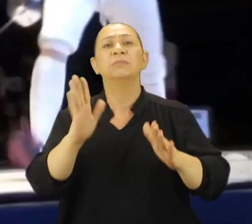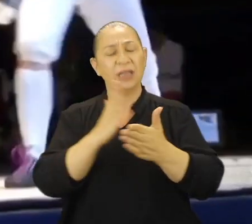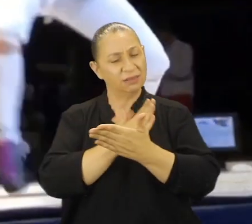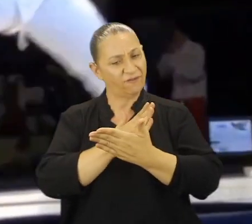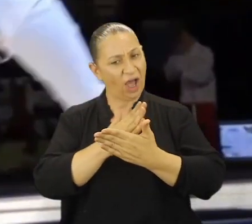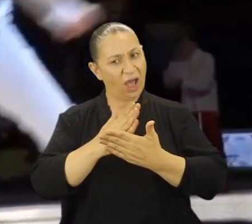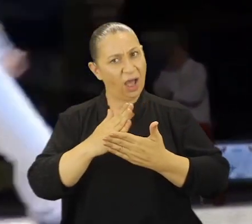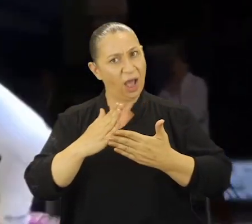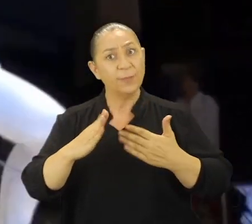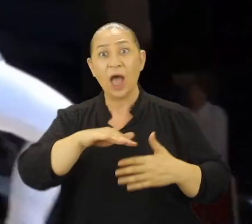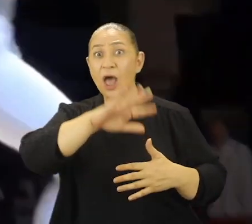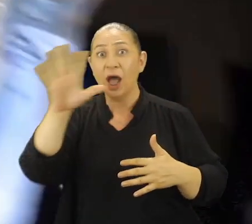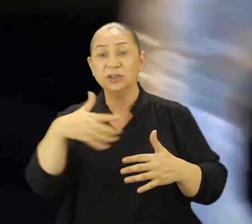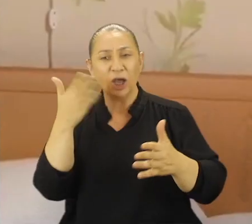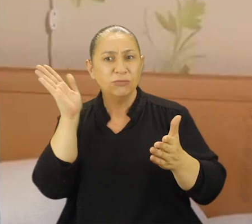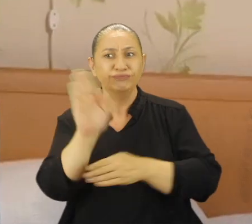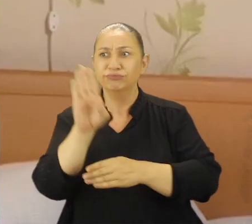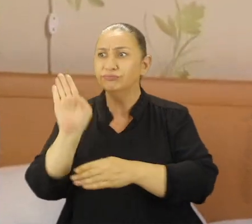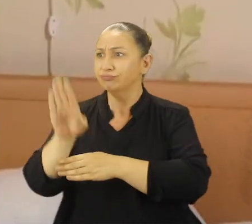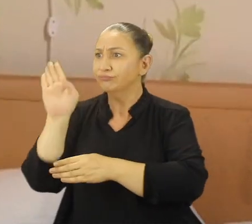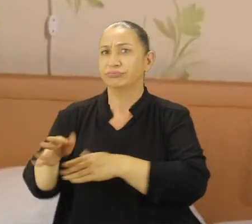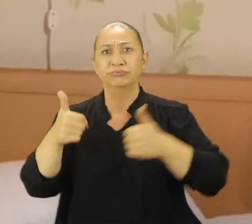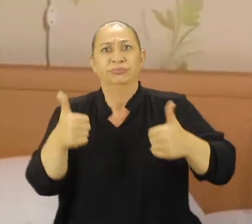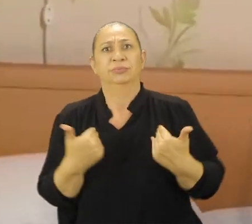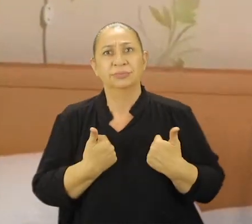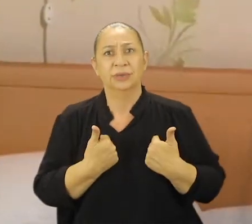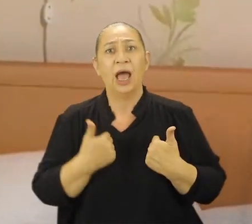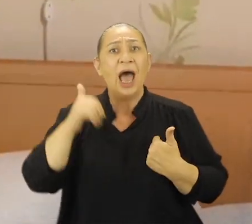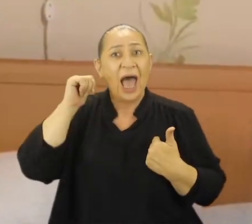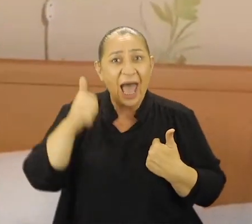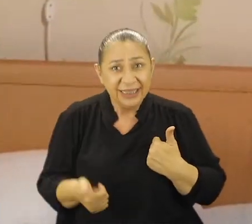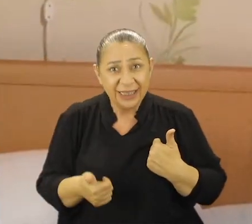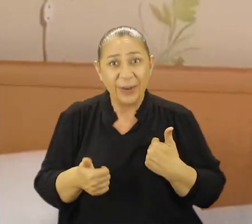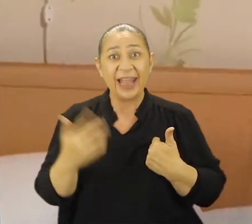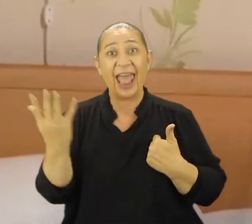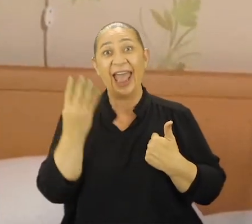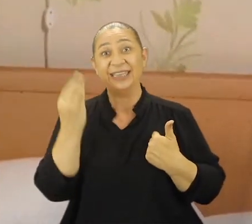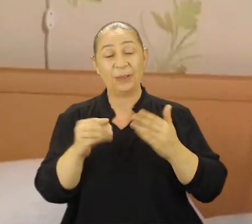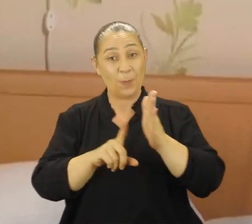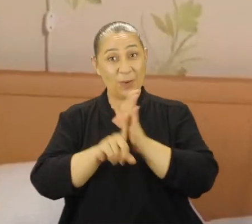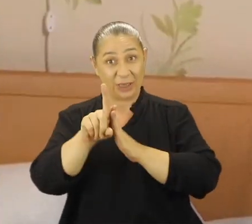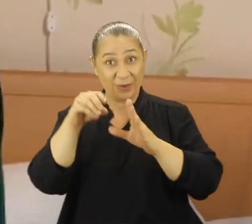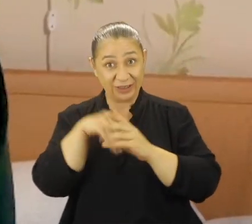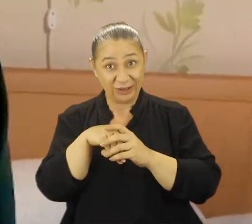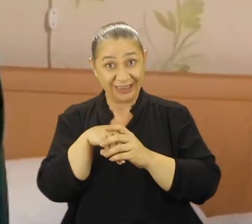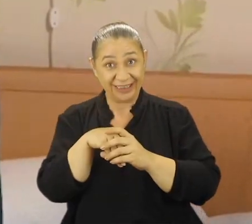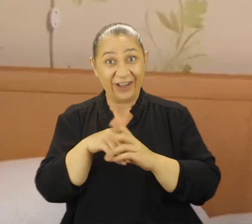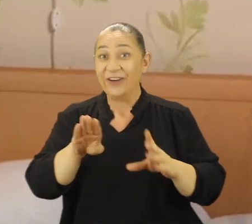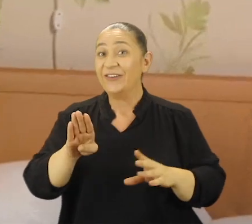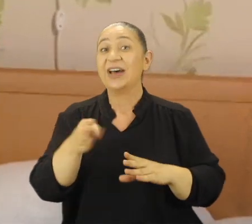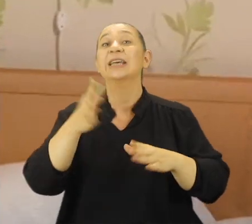etmeden devam ettiğimiz sürece her şeyin üstesinden gelebiliriz. Her zaman en iyisini başarmak için